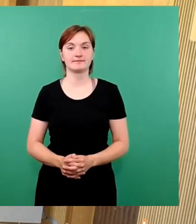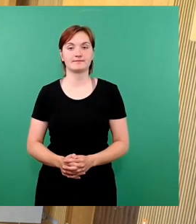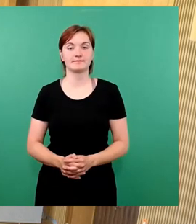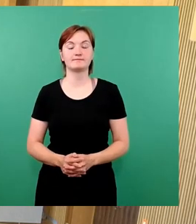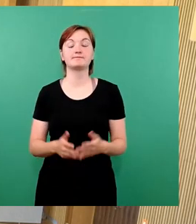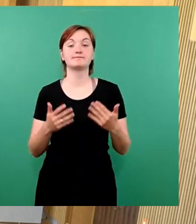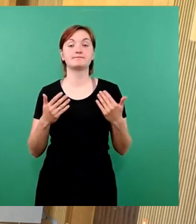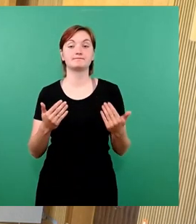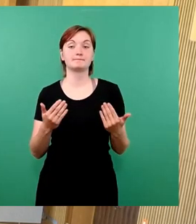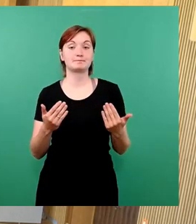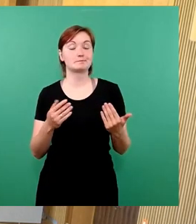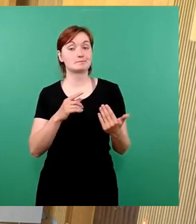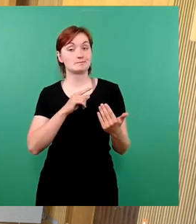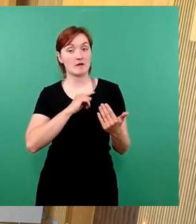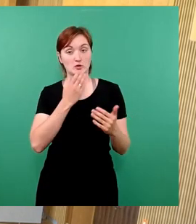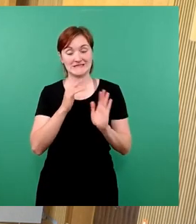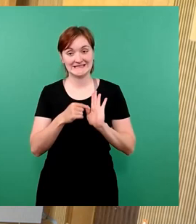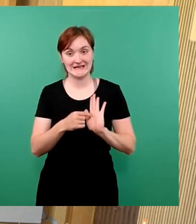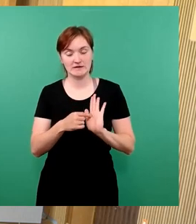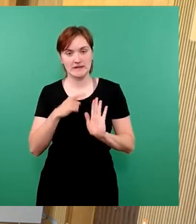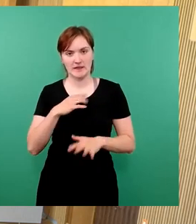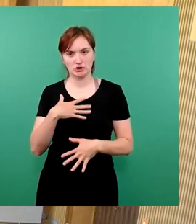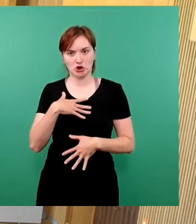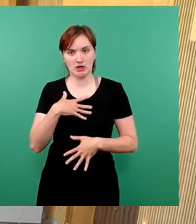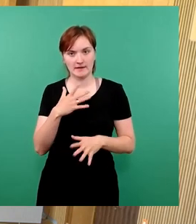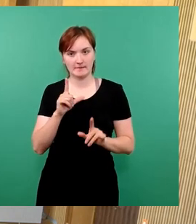Zunächst gestatten Sie mir den Hinweis, ein bisschen erschrocken bin ich schon,